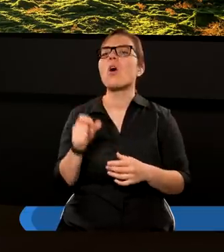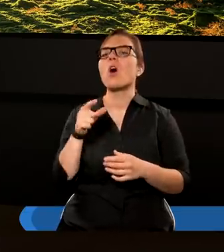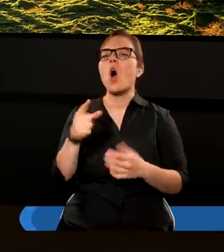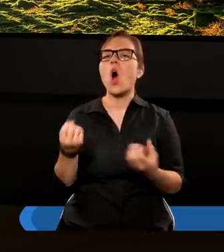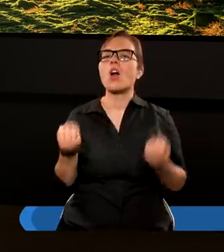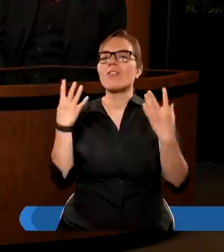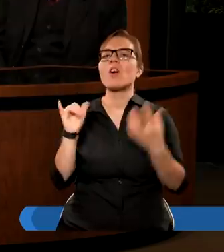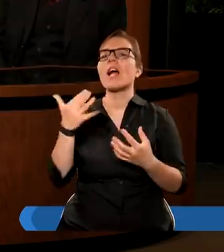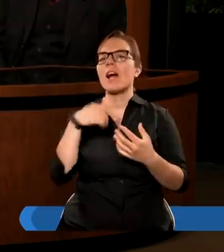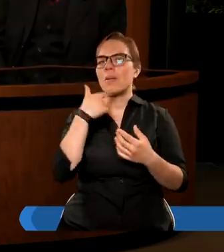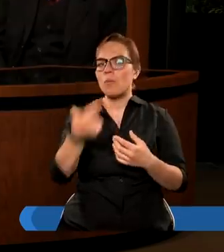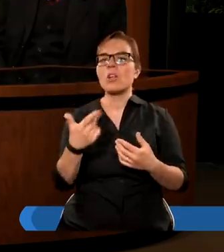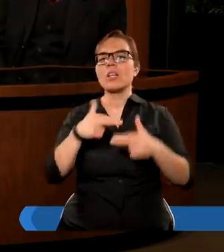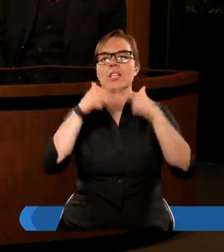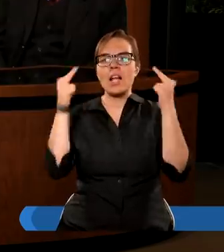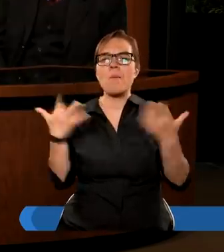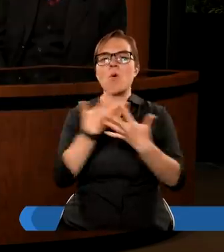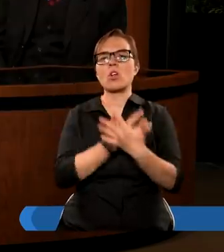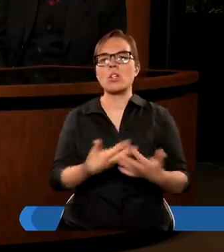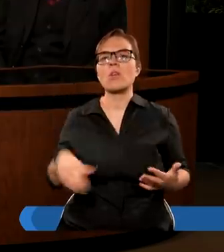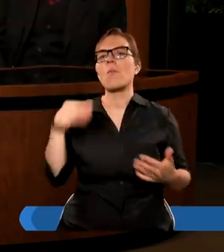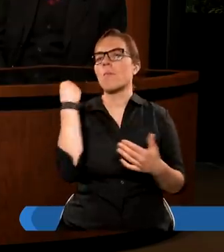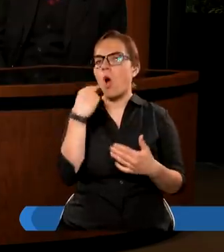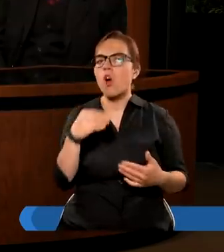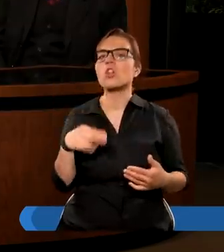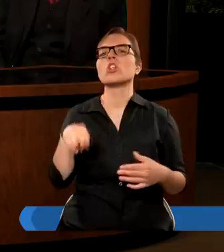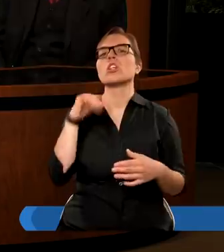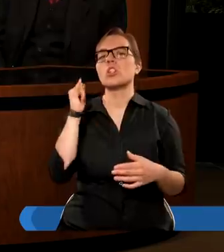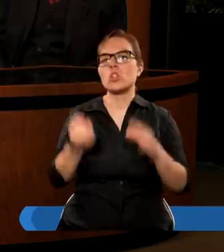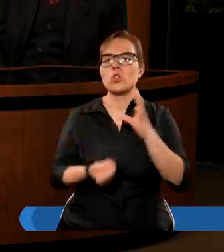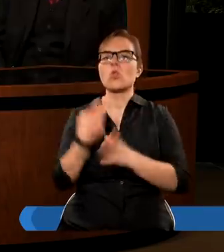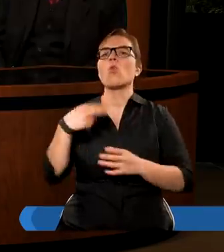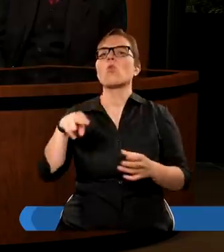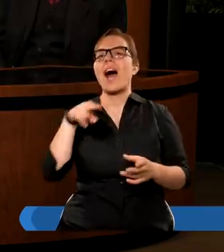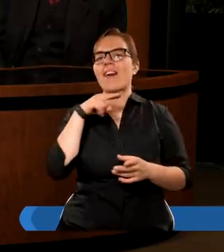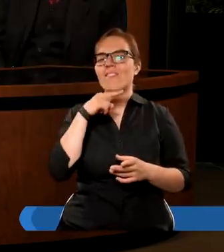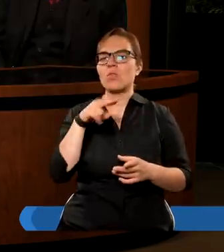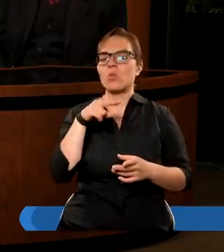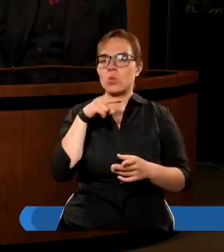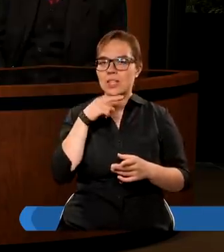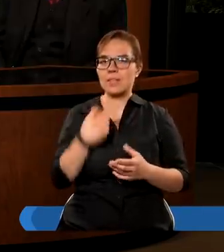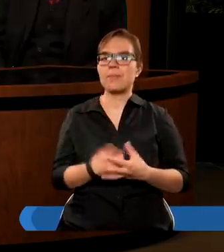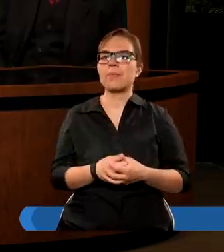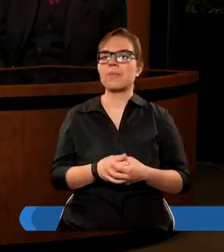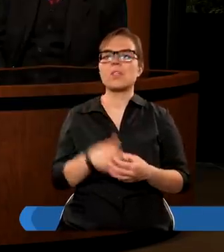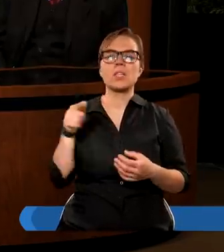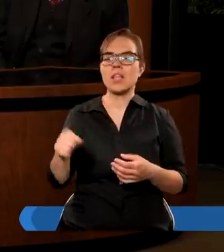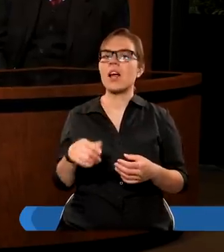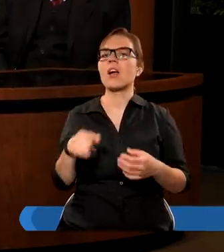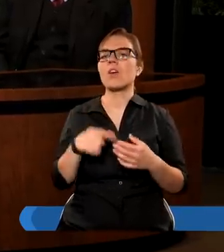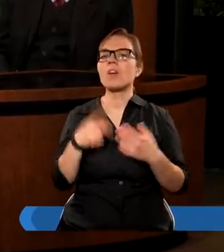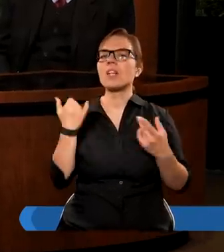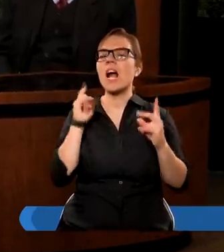stworzył, jak tu jest powiedziane, niebo, ziemię, morze i źródła wód. Jak